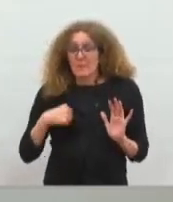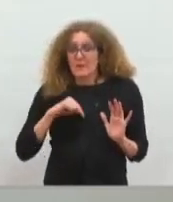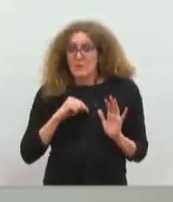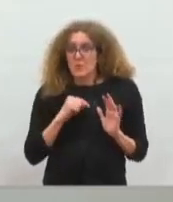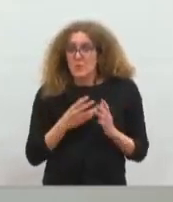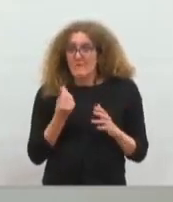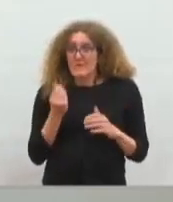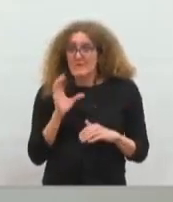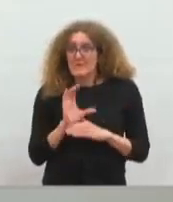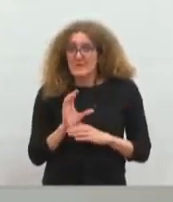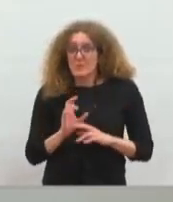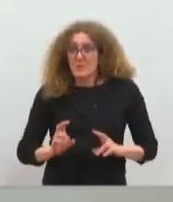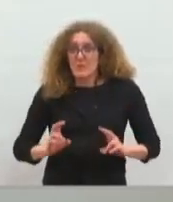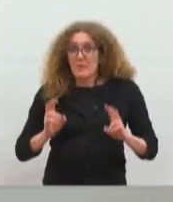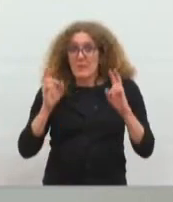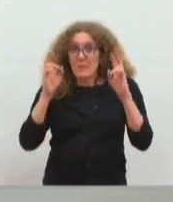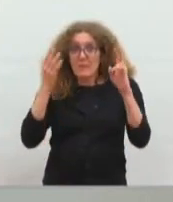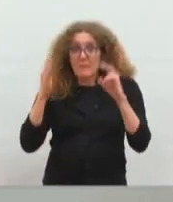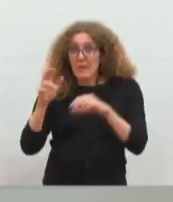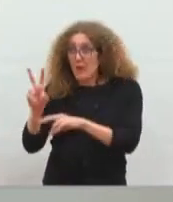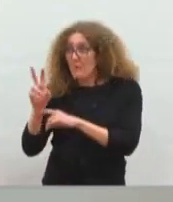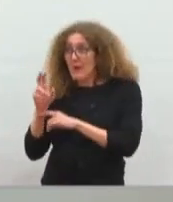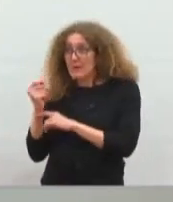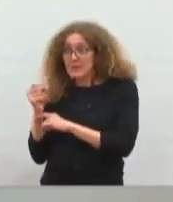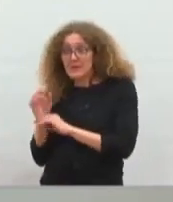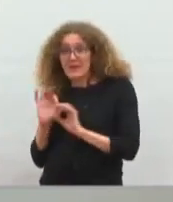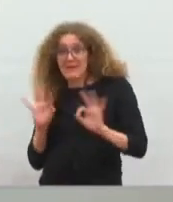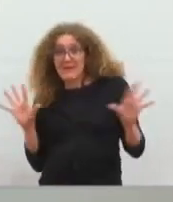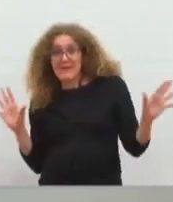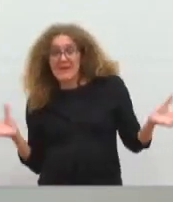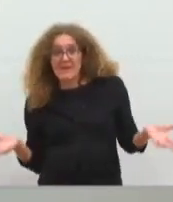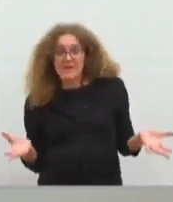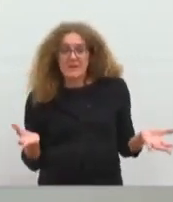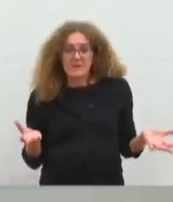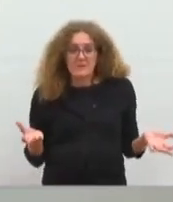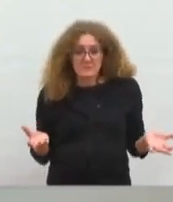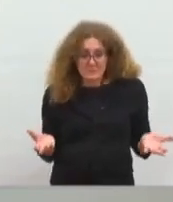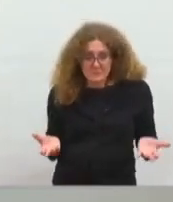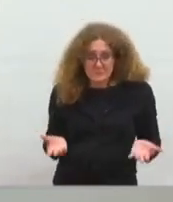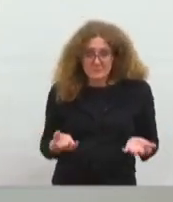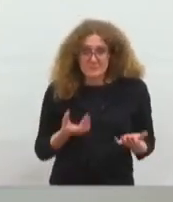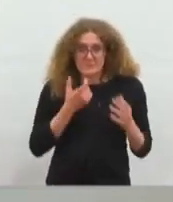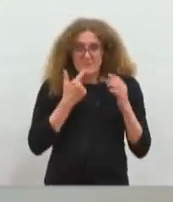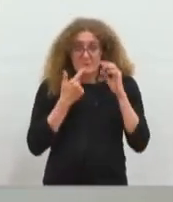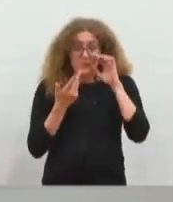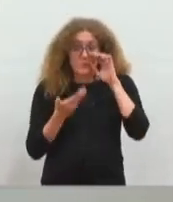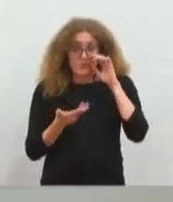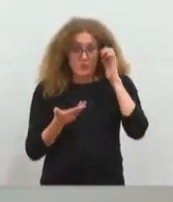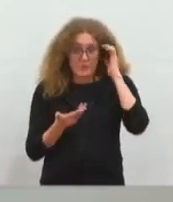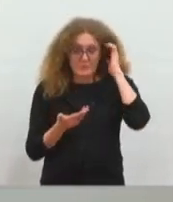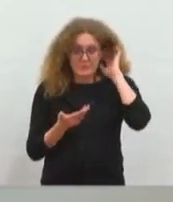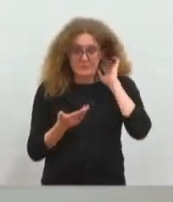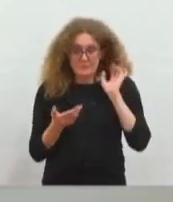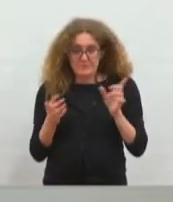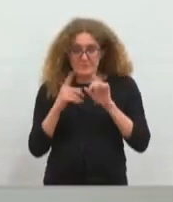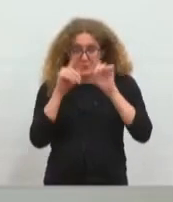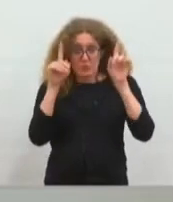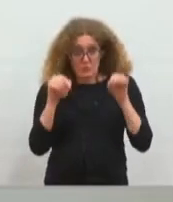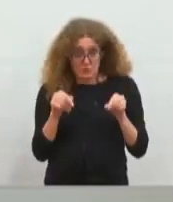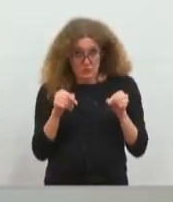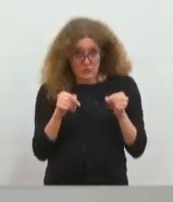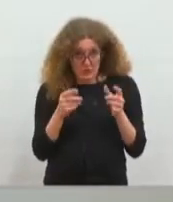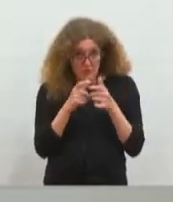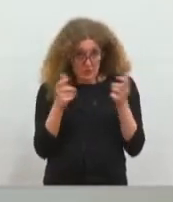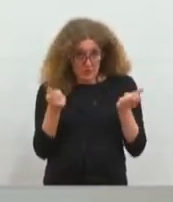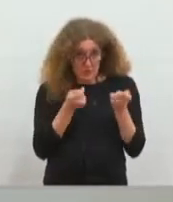sans faire 1€ d'emprunt. Et à l'heure où je vous parle, dans le budget de la régie, il y a